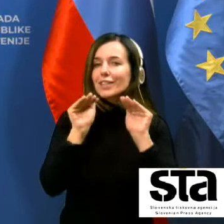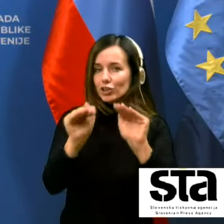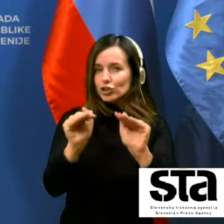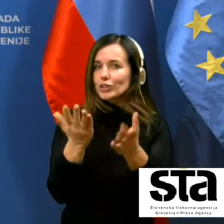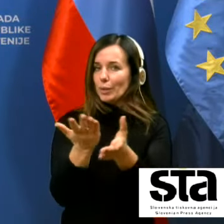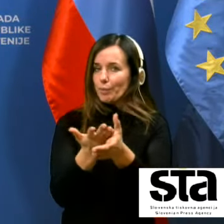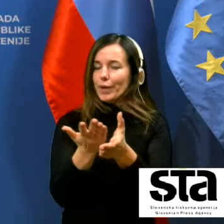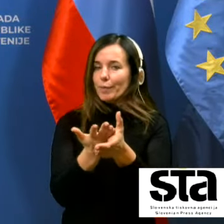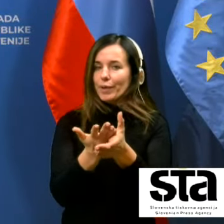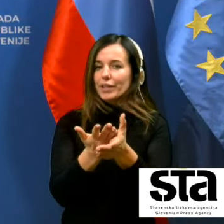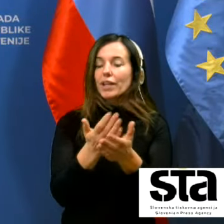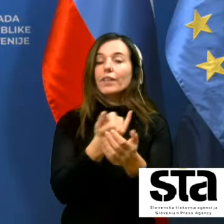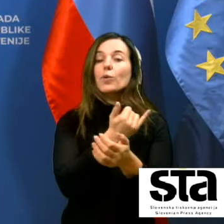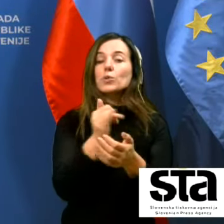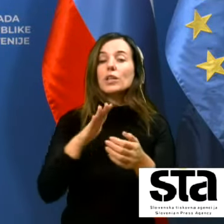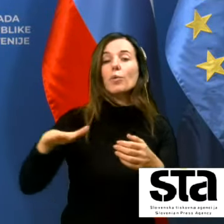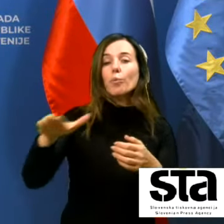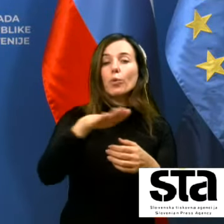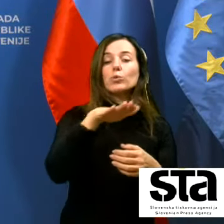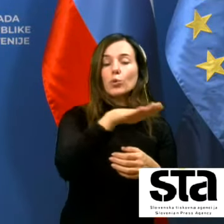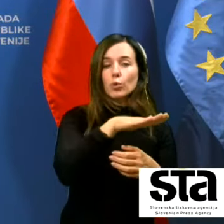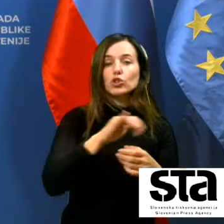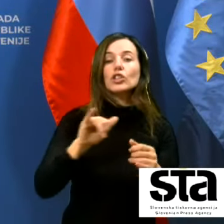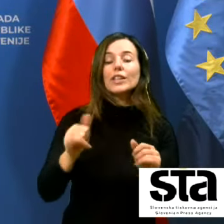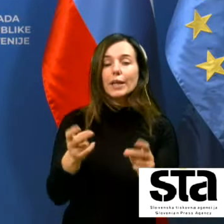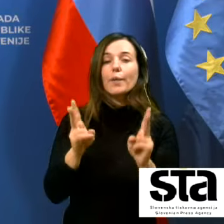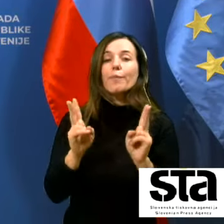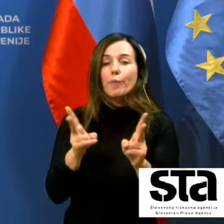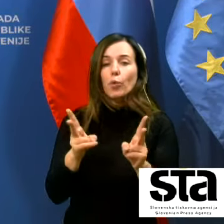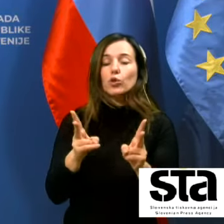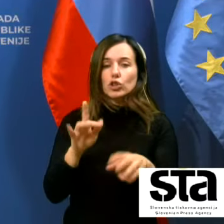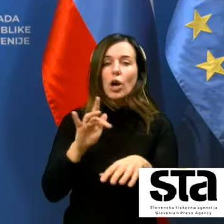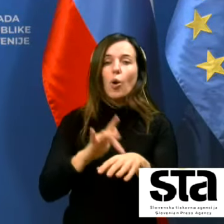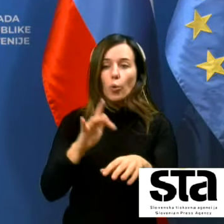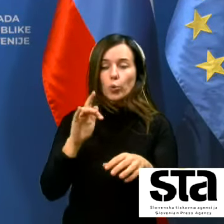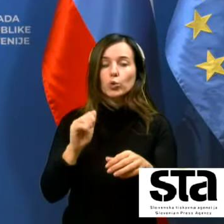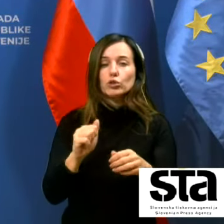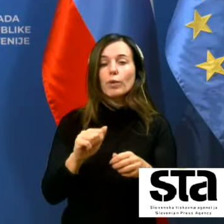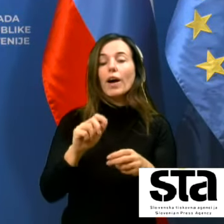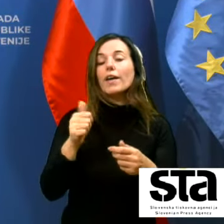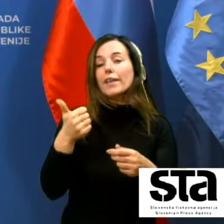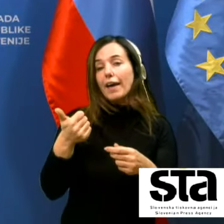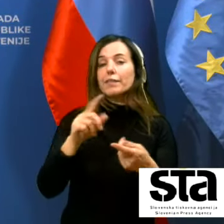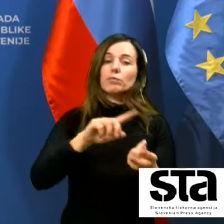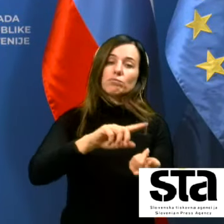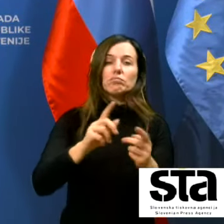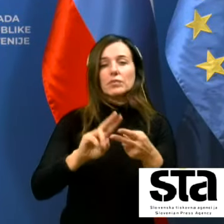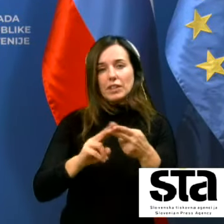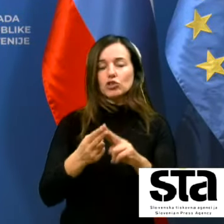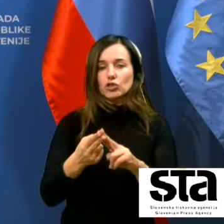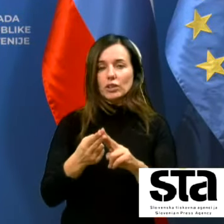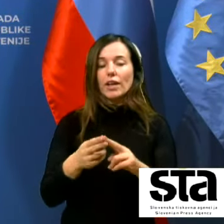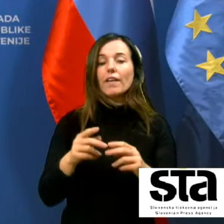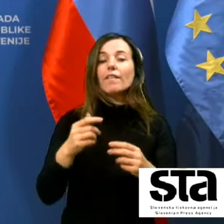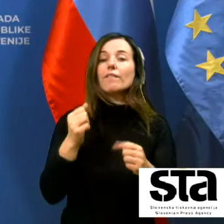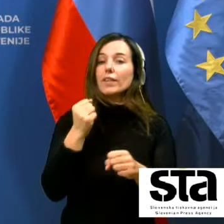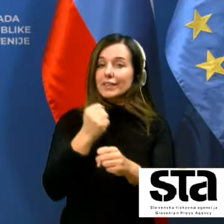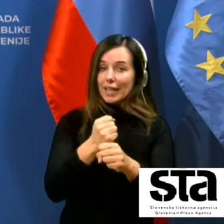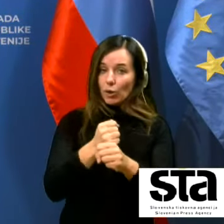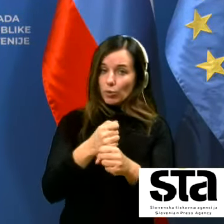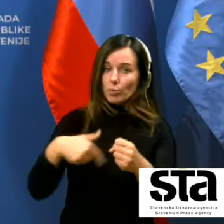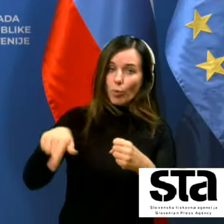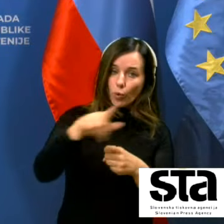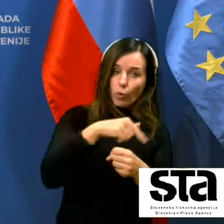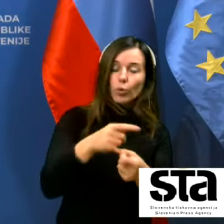je praktično v vseh področjih je svede možna okužba na en ali drugi način v delovnem okolju ali